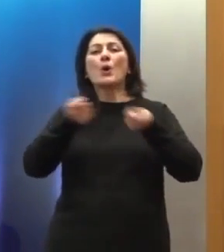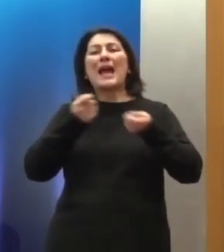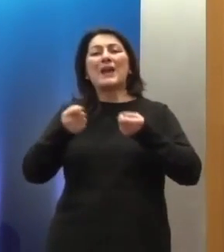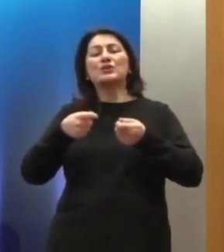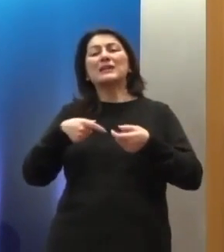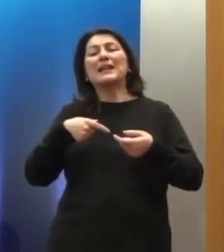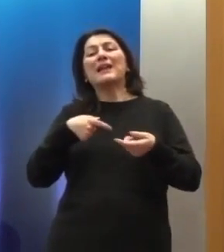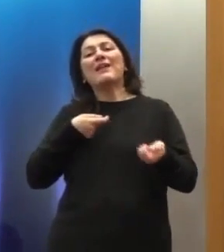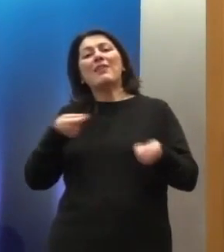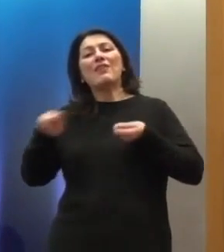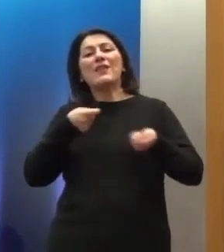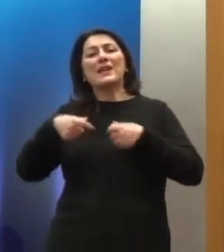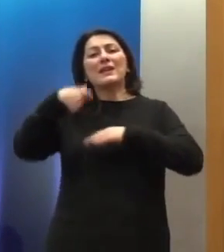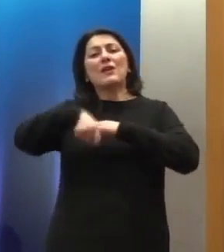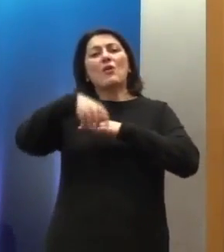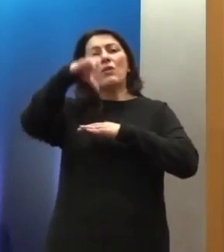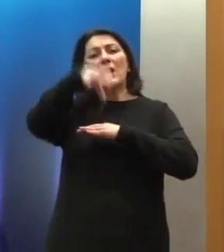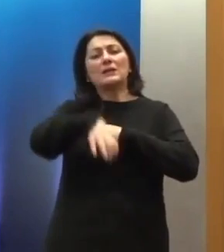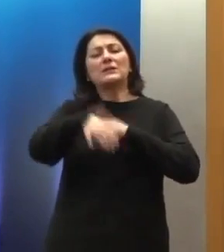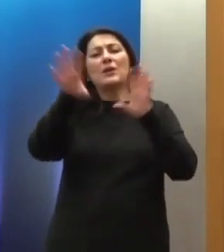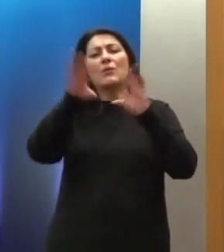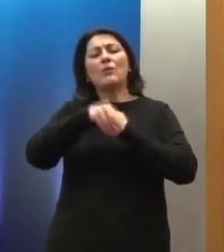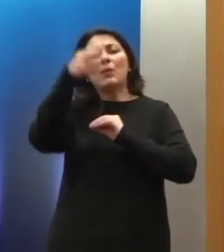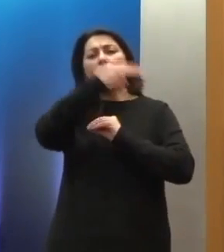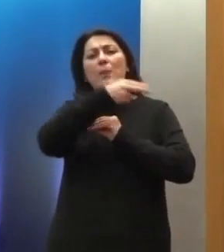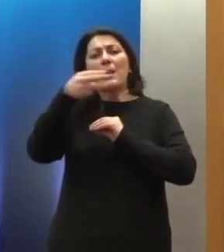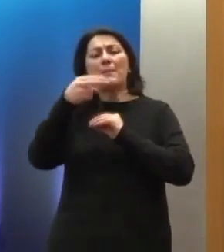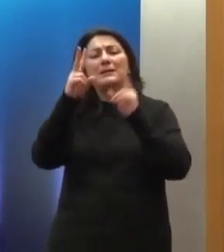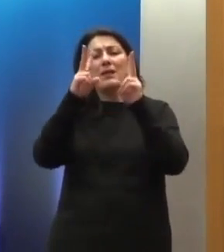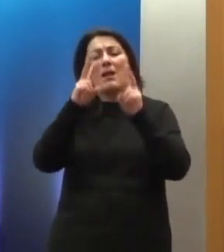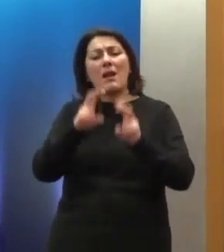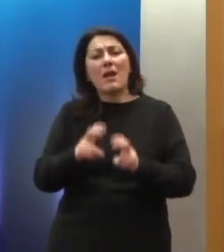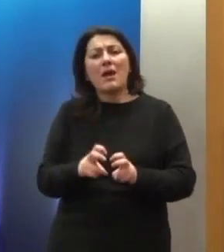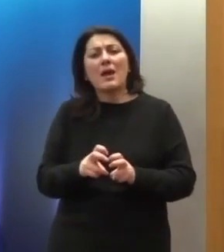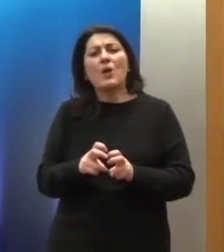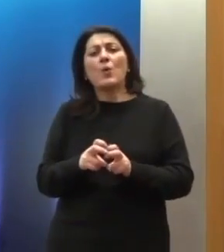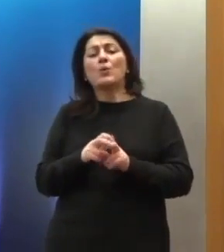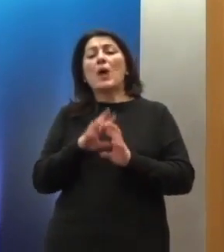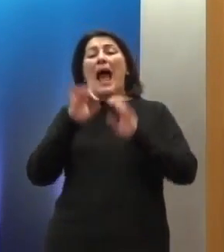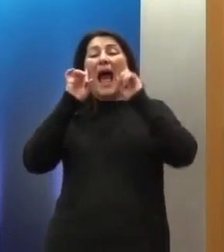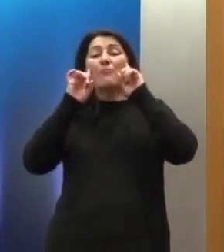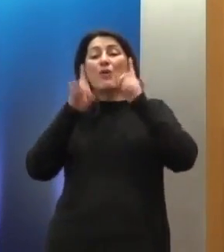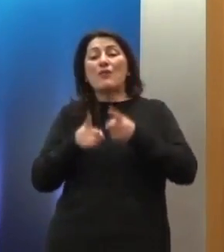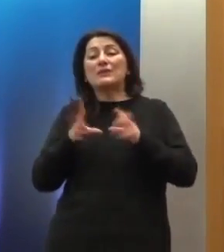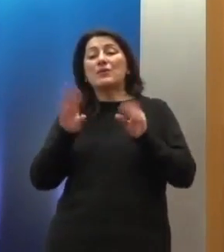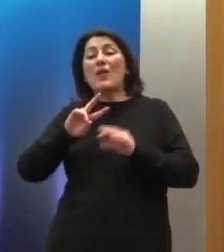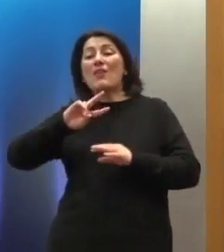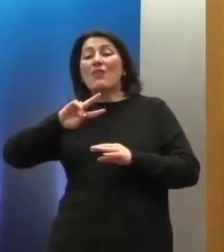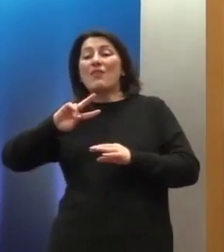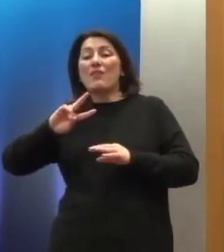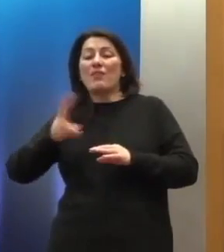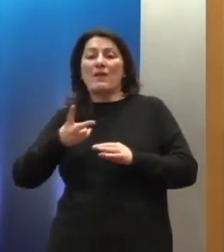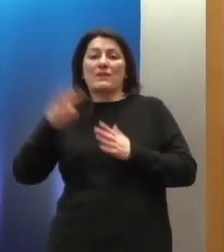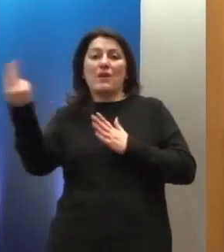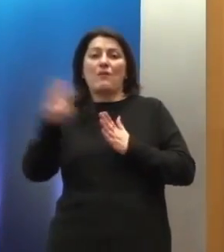δικαστηρίων στα θέματα ελέγχου των αποφάσεων των Δευτεροβάθμων Επιτροπών Ασύλου.